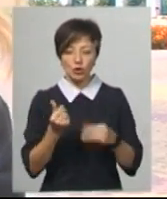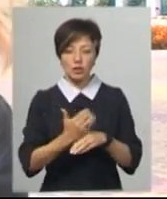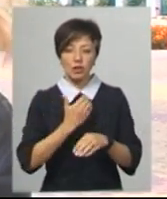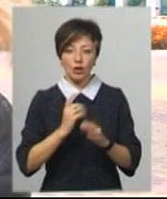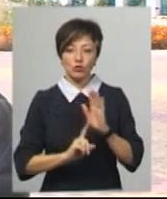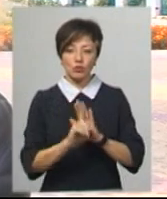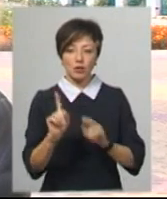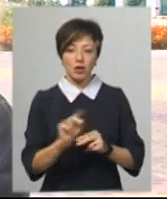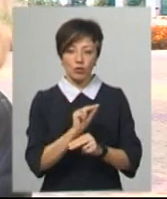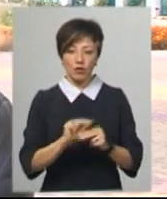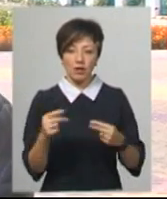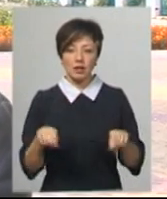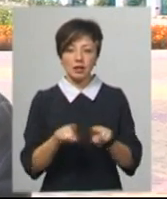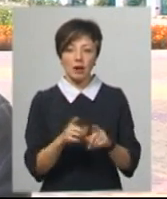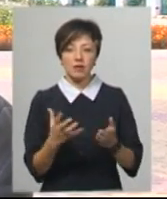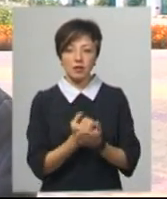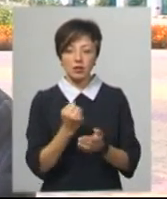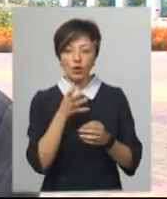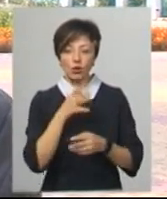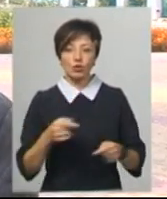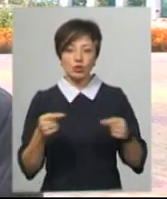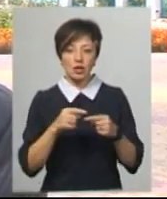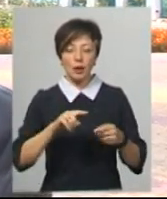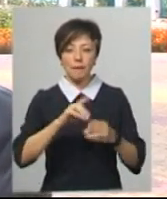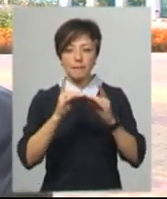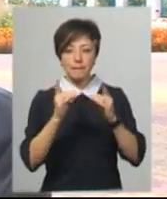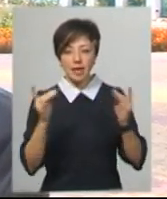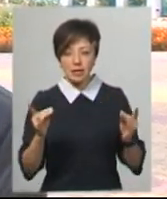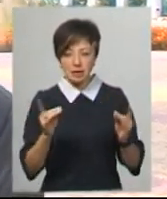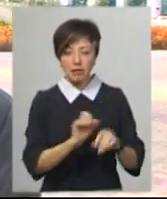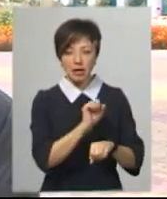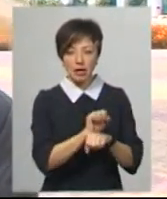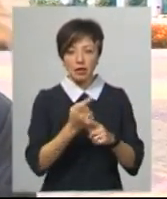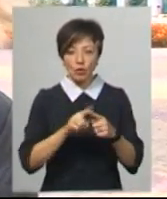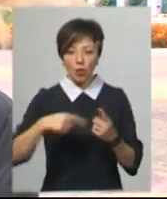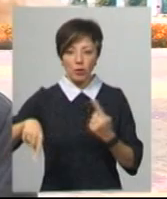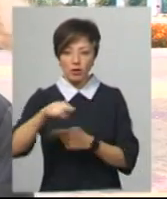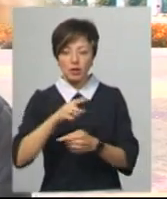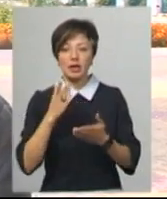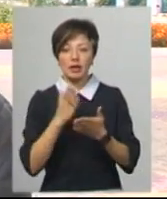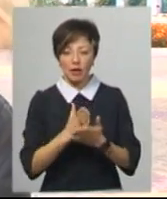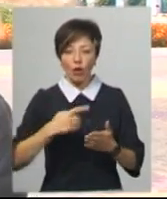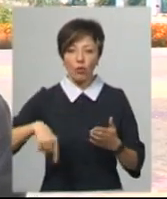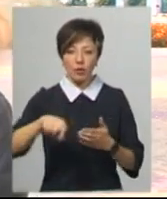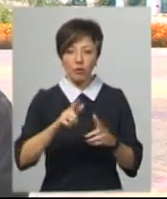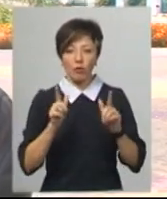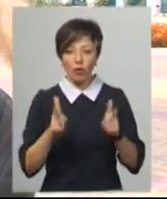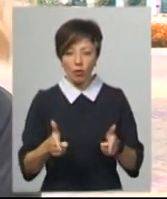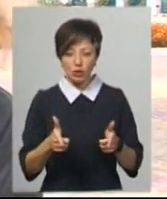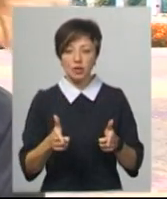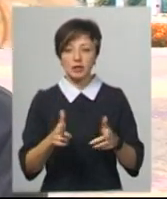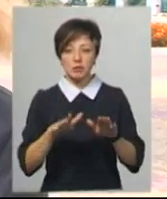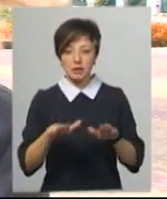розпочали її ремонтувати. так вийшло одночасно, що і міст перекрили, і цю об'їзну дорогу. Але є об'їзд, який погоджений із